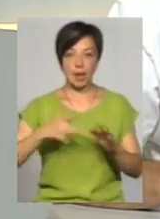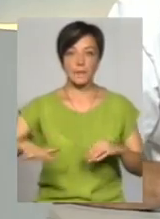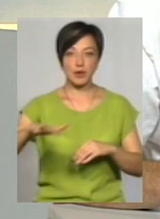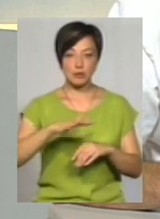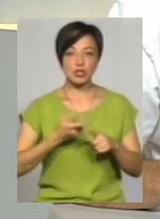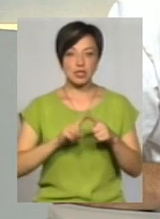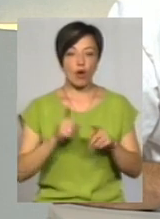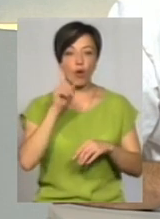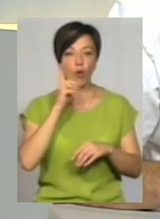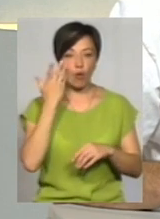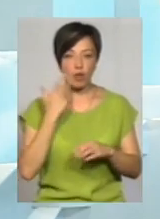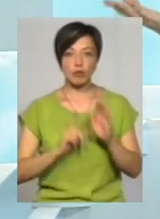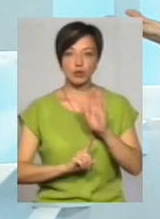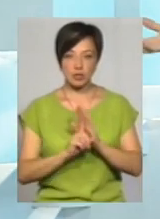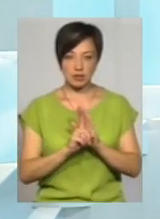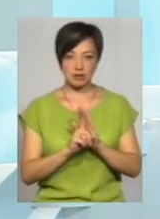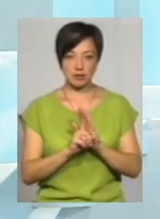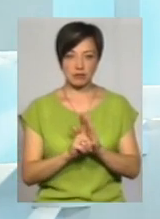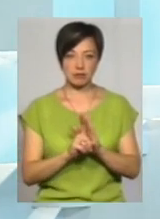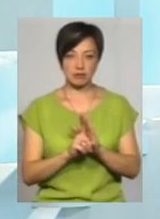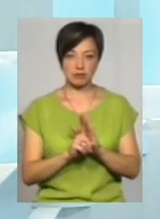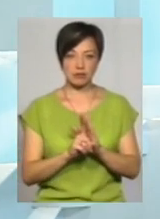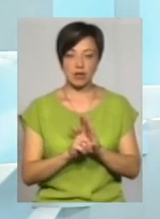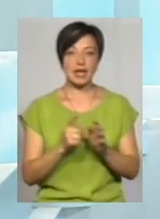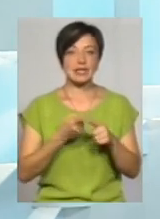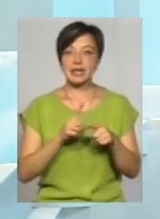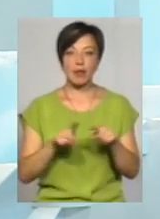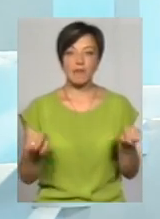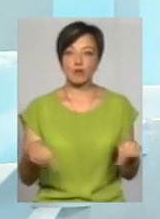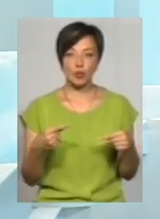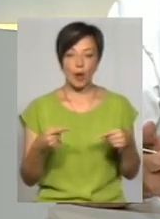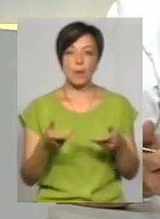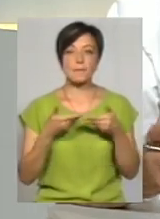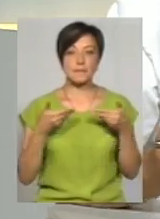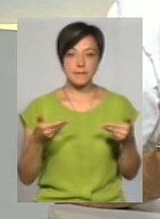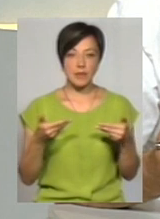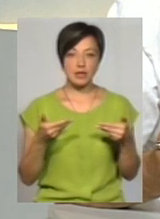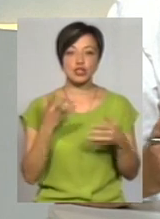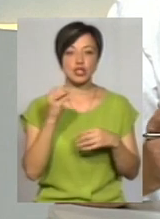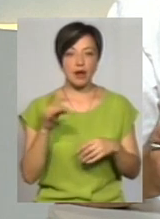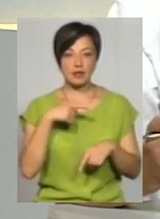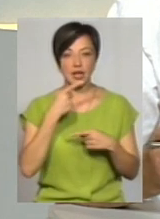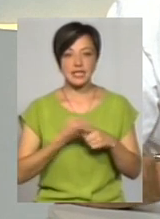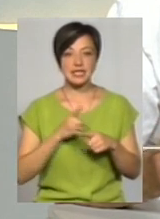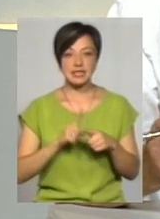Це коли вони почали будувати. Але відбудова, це ніби має бути... Хто не відбудова, я... Ми, наскільки... Ще раз кажу, що це дозвіл на